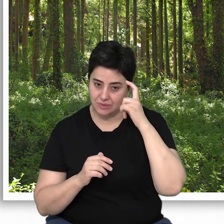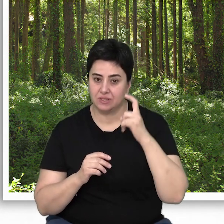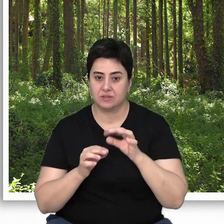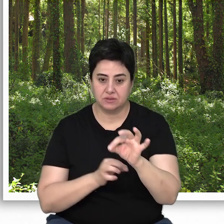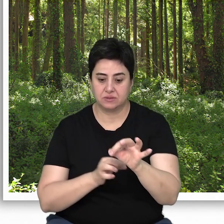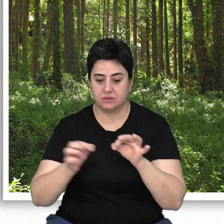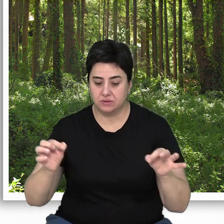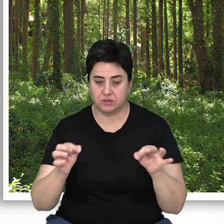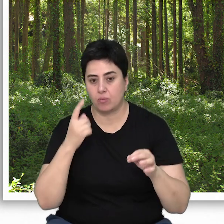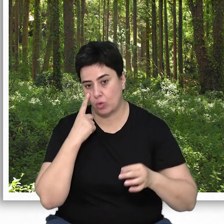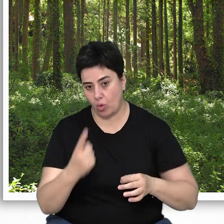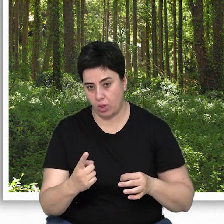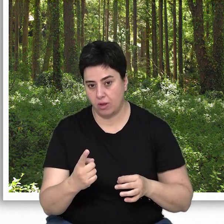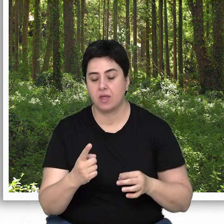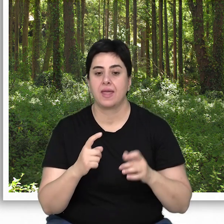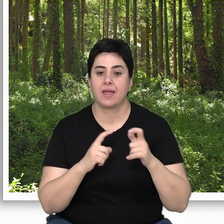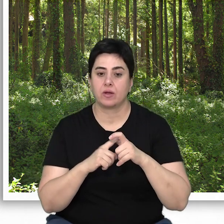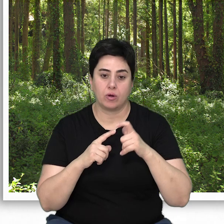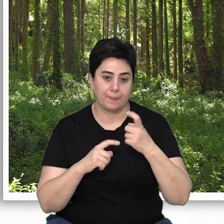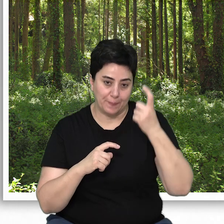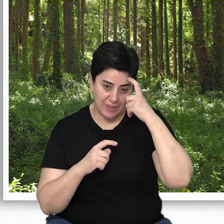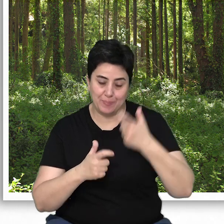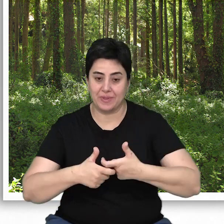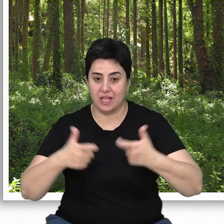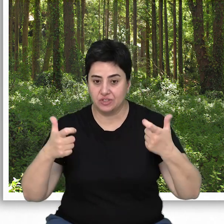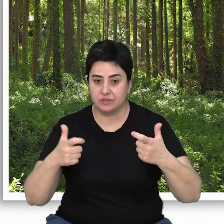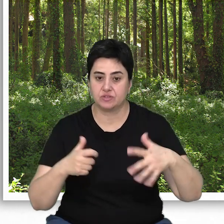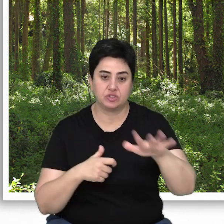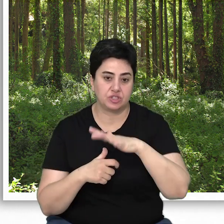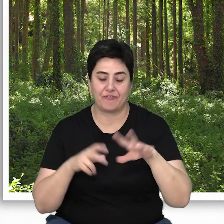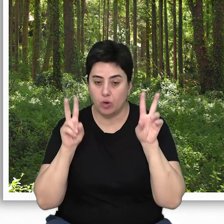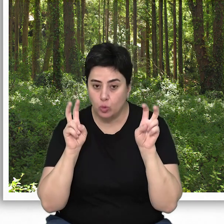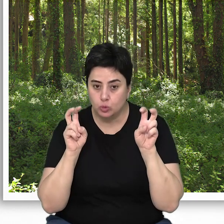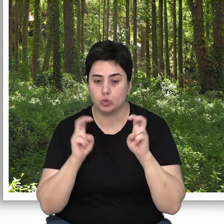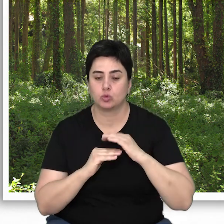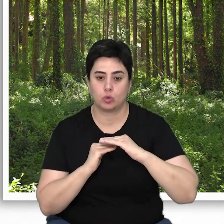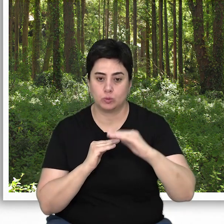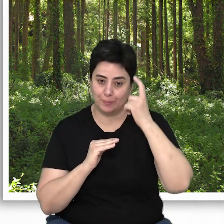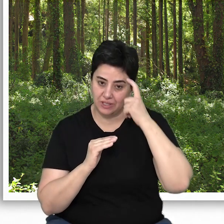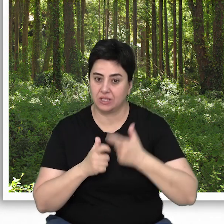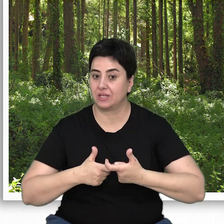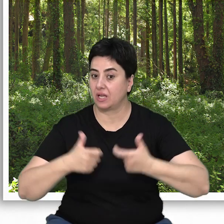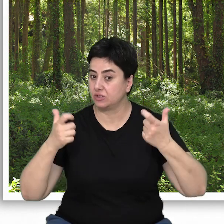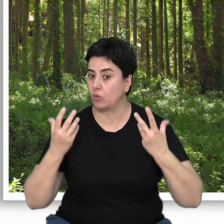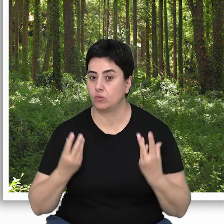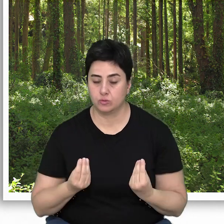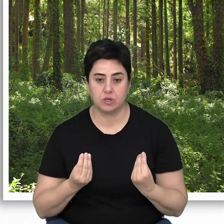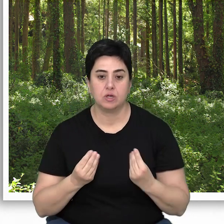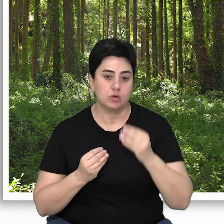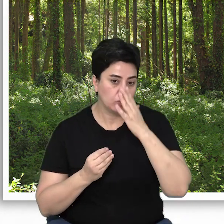çap sınıflarını esas almıştır. Ekolojik bilimler geliştikçe ve çevre konusunda toplumsal bilinçlenme